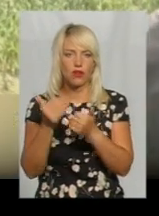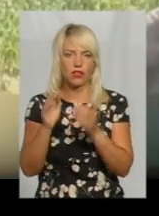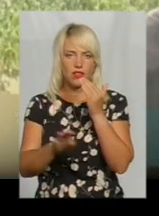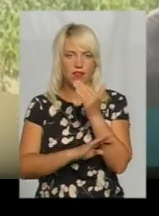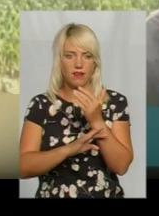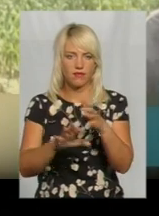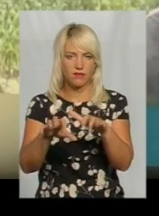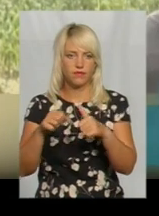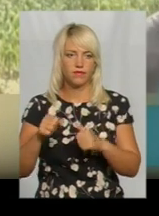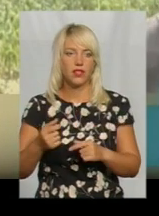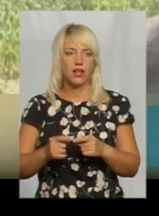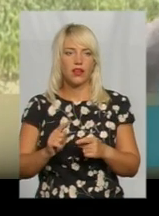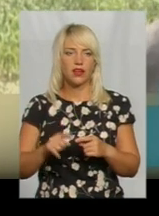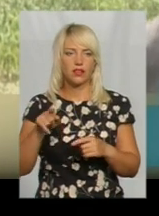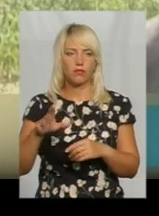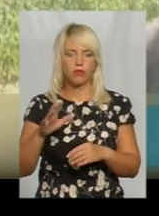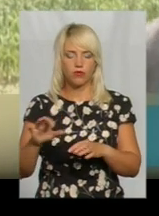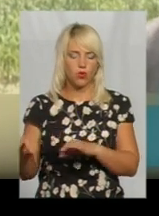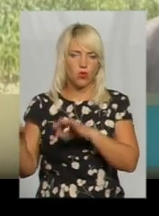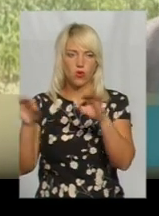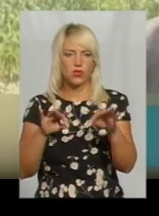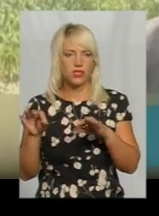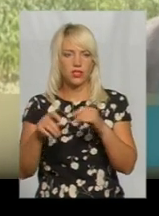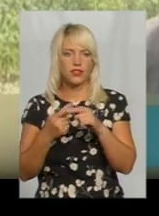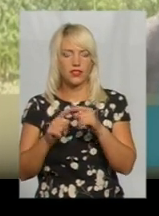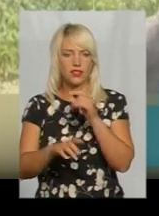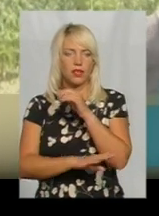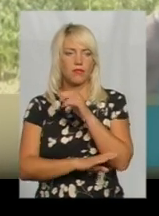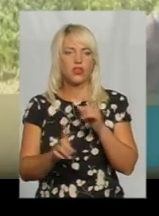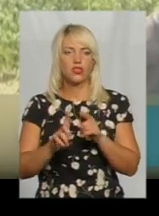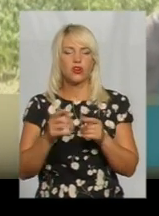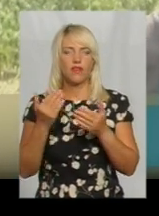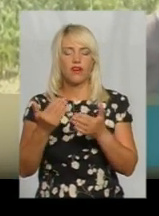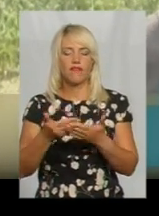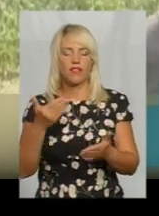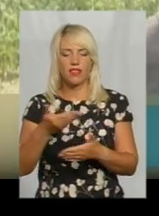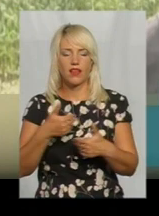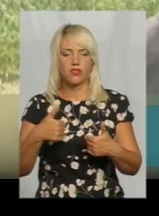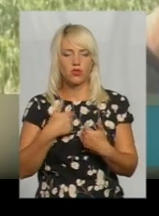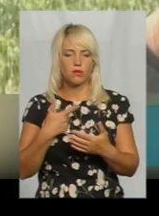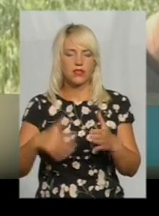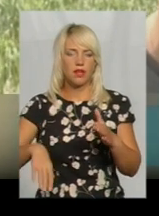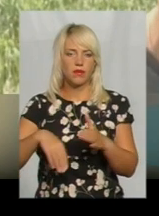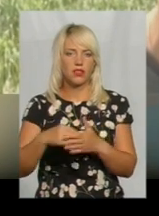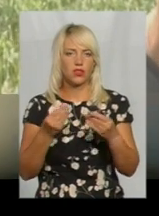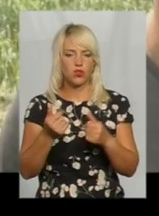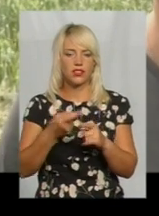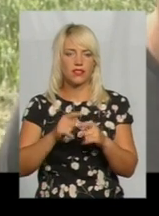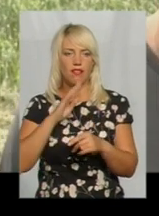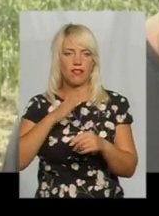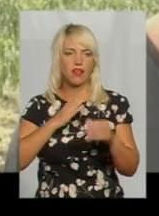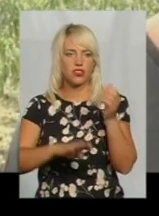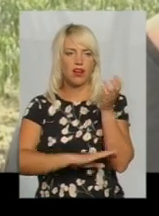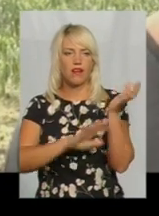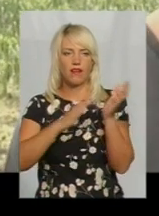стояв вдаль на мір, грузилися ці дерева. Що від нас хочете, ми заплатили гроші, це наш ліс. Ми викликали поліцію, на